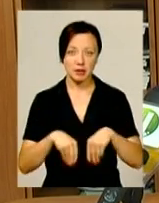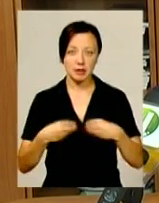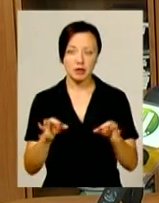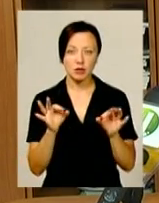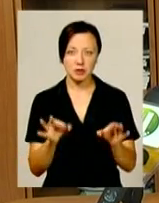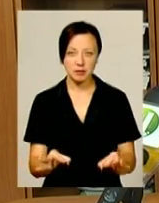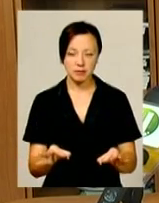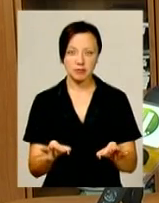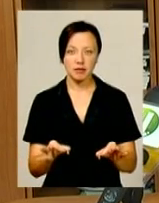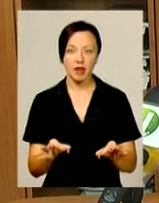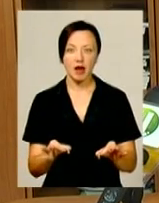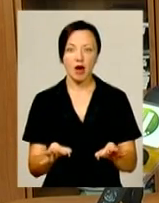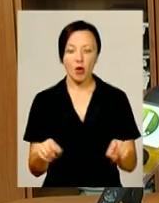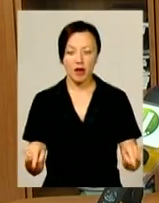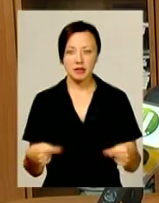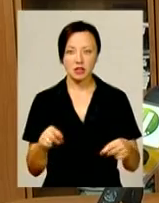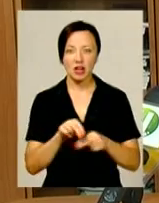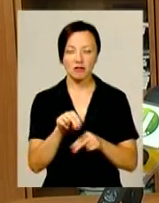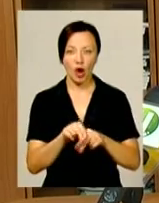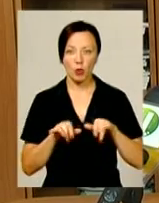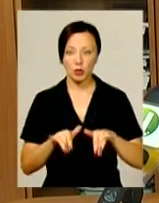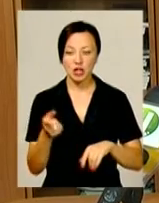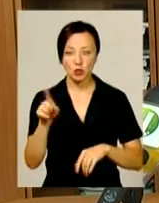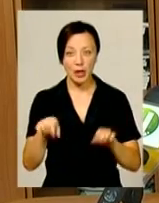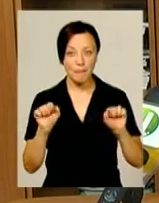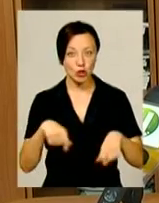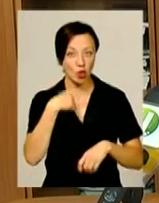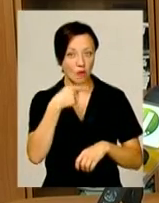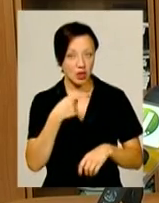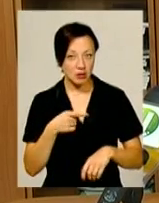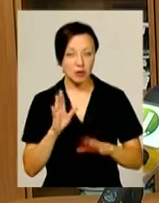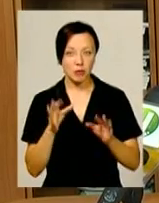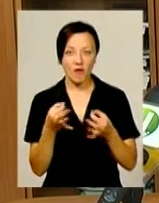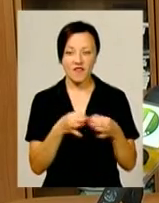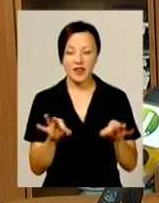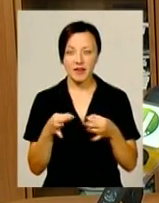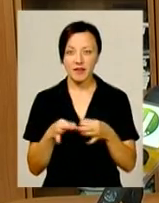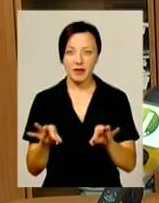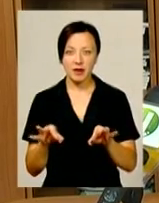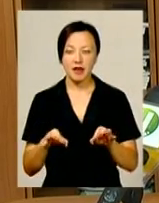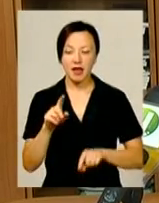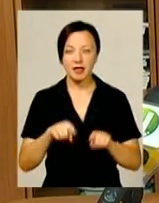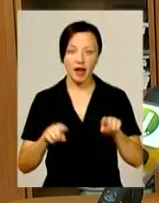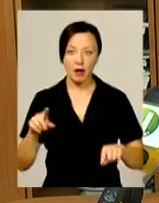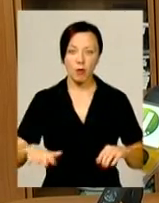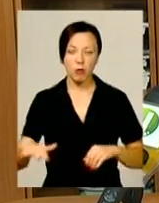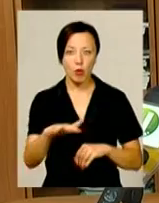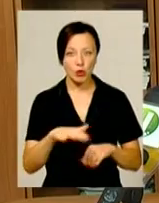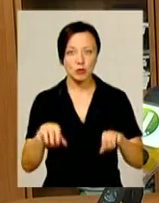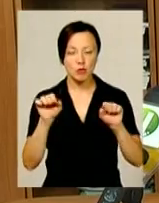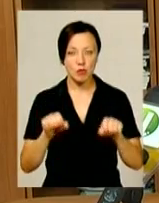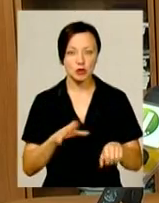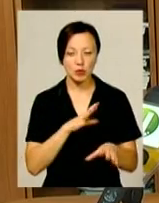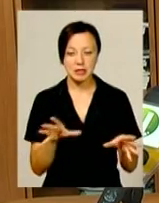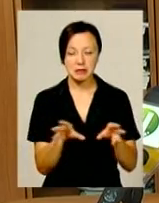раціональну організацію навчального процесу. Тоді можна буде говорити, можливо, і про вивільнення деяких площ для того, щоби можна було